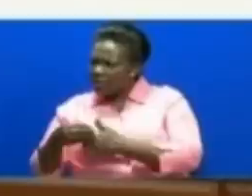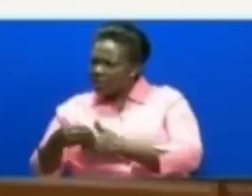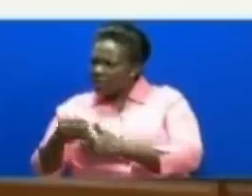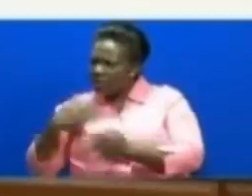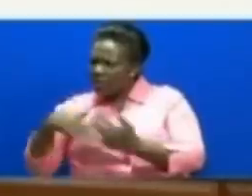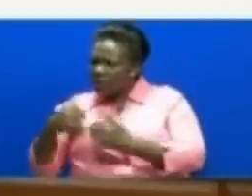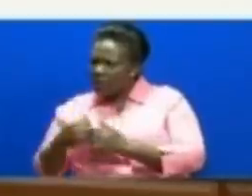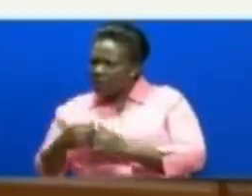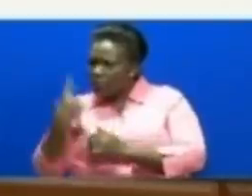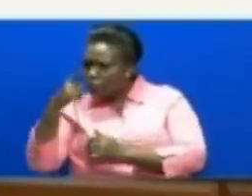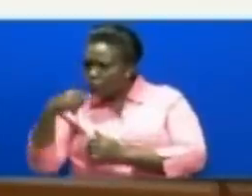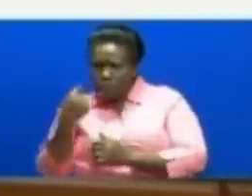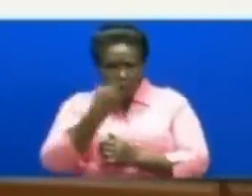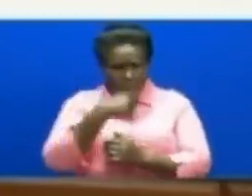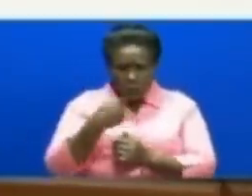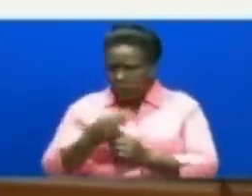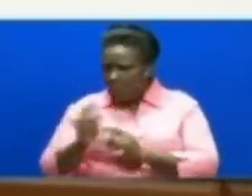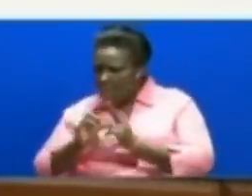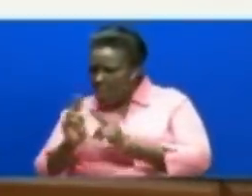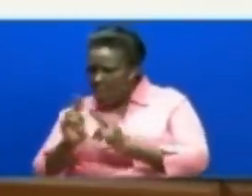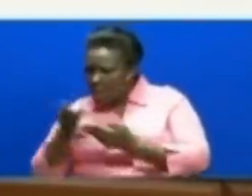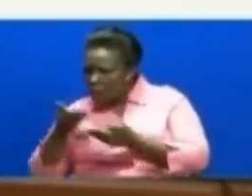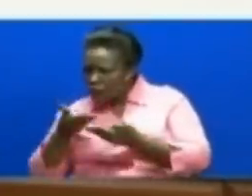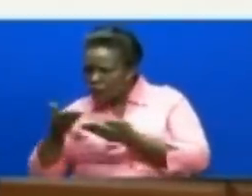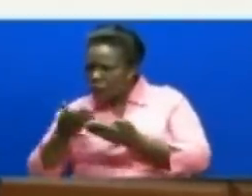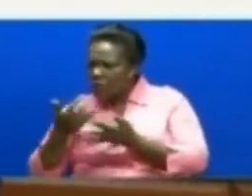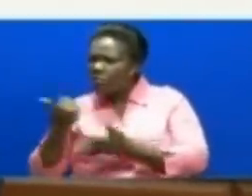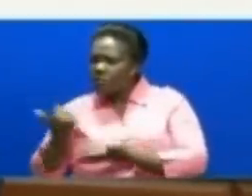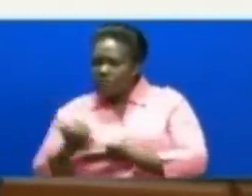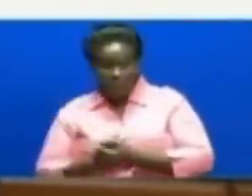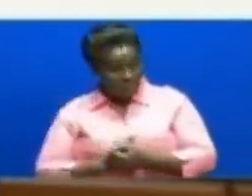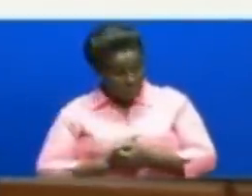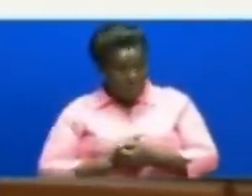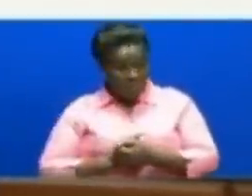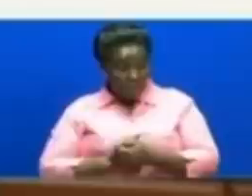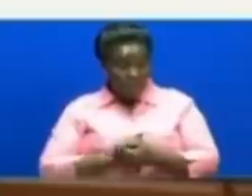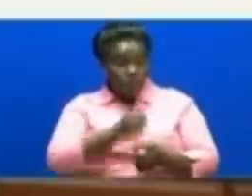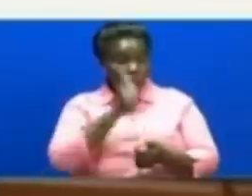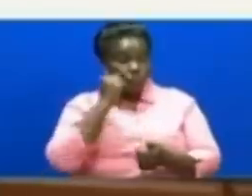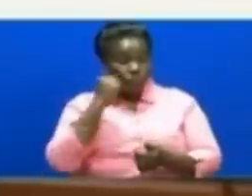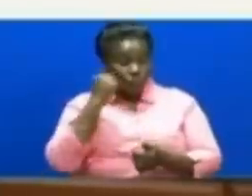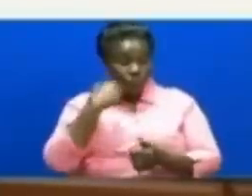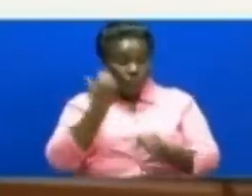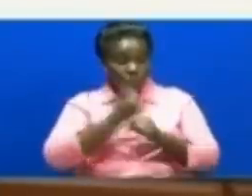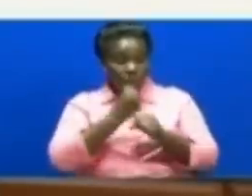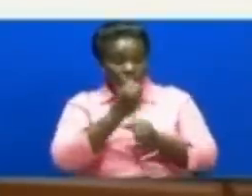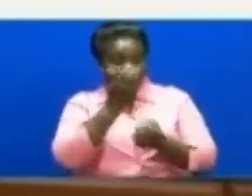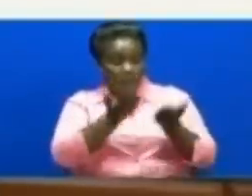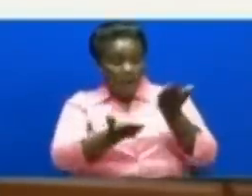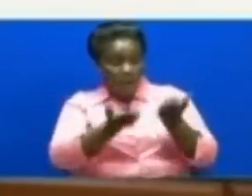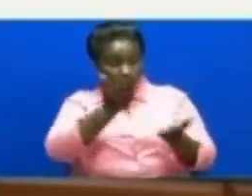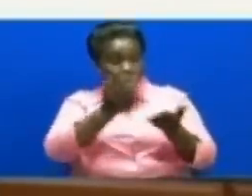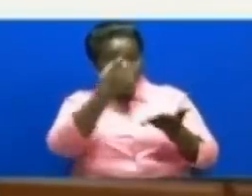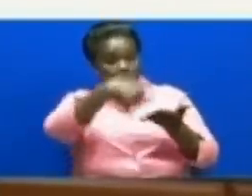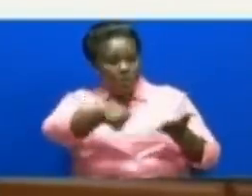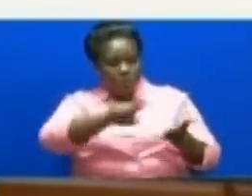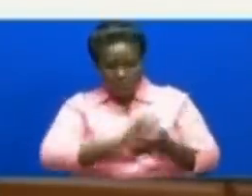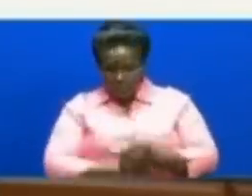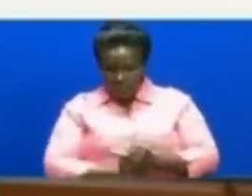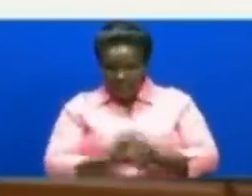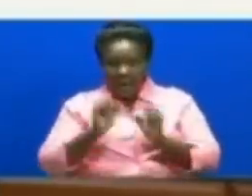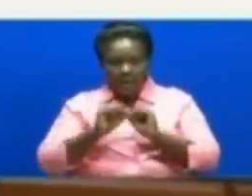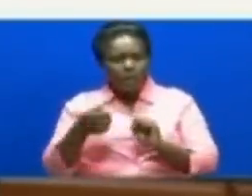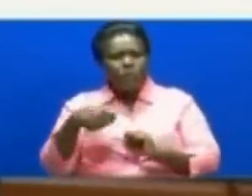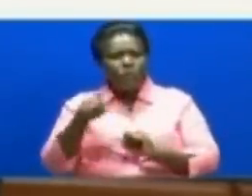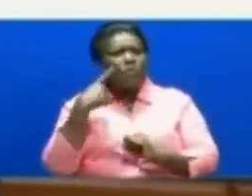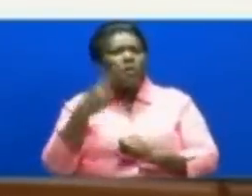Kanieleza kuamba sikuza karibu ni walifanyua makadirio Ya kodi Na kwa mtazamo wao